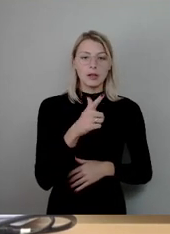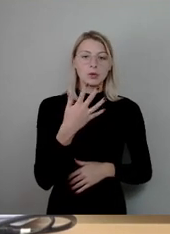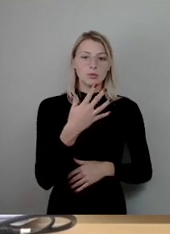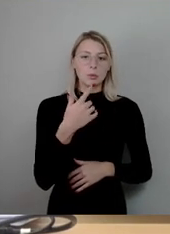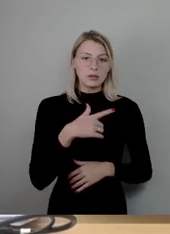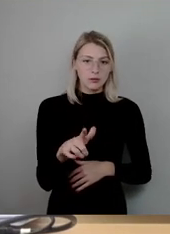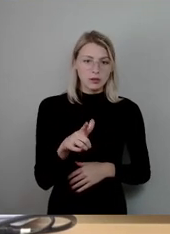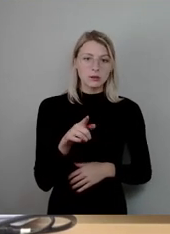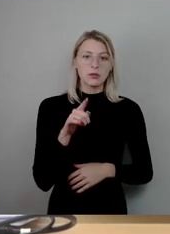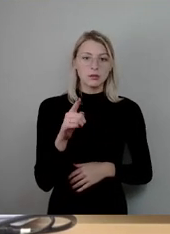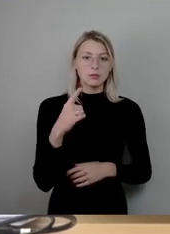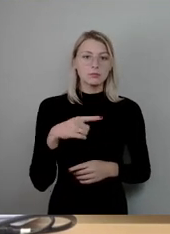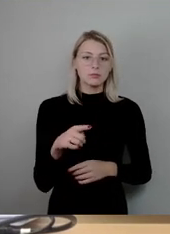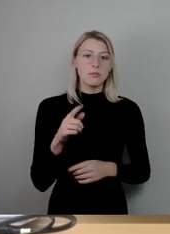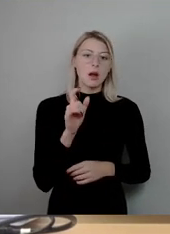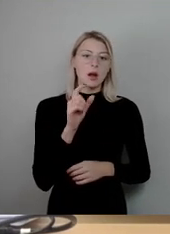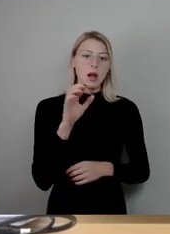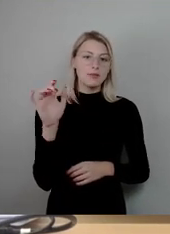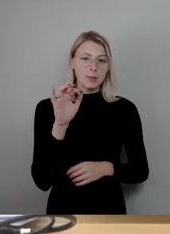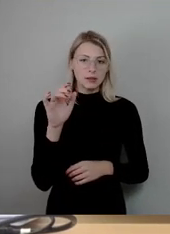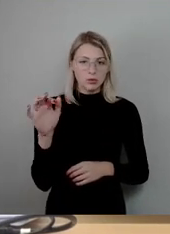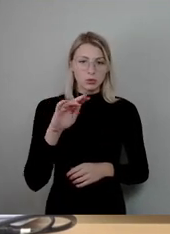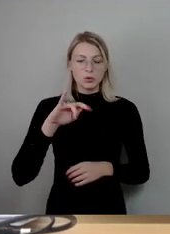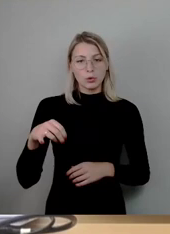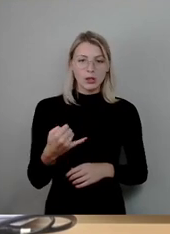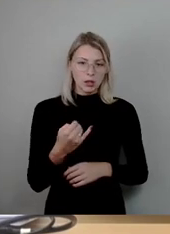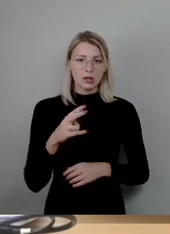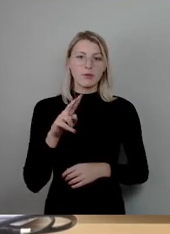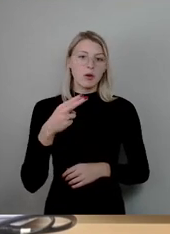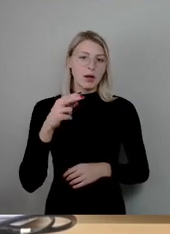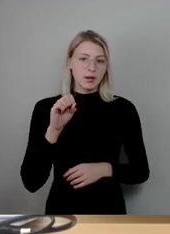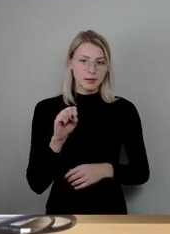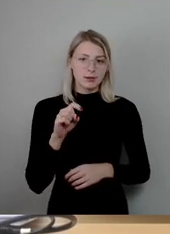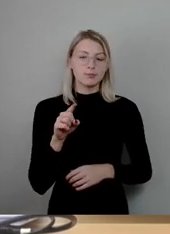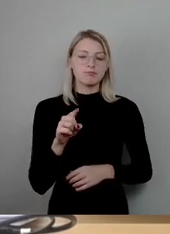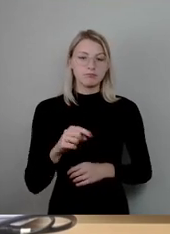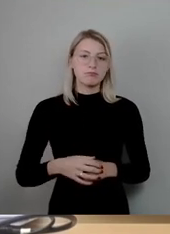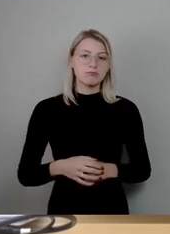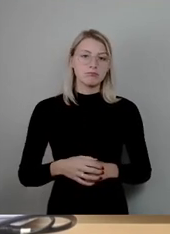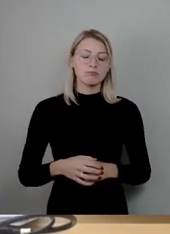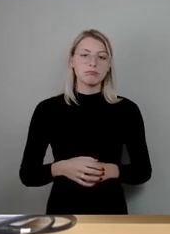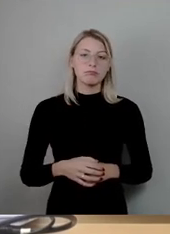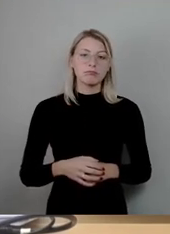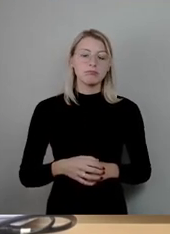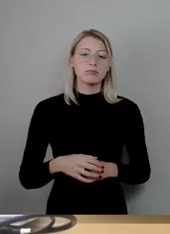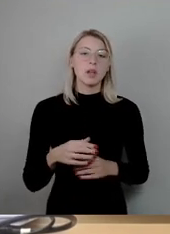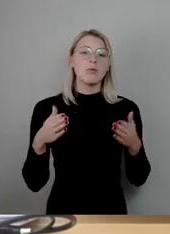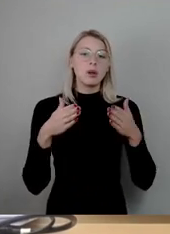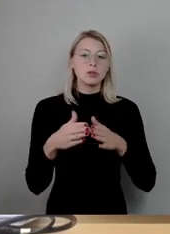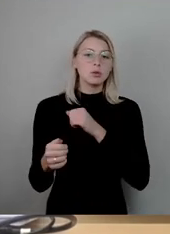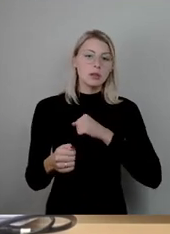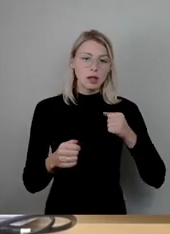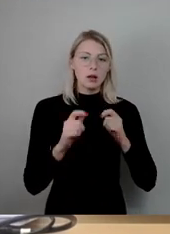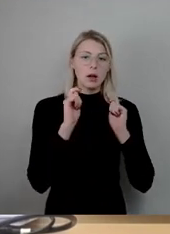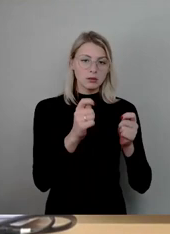Rederecht für Anja Apel. Ich würde vorschlagen, da die Fraktion Die Linke eh die einreichende Fraktion ist, dass wir